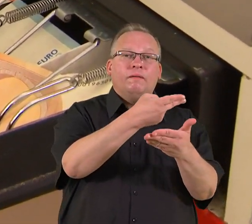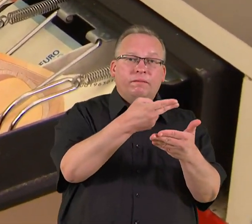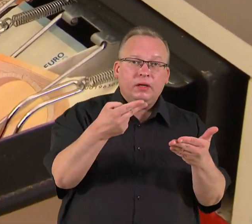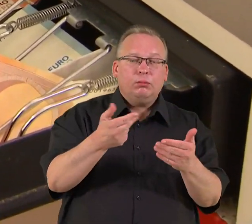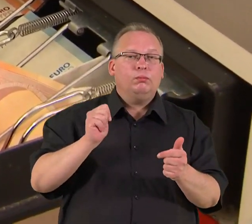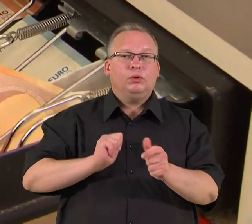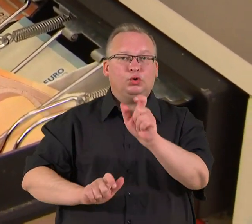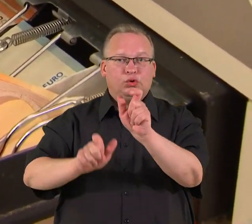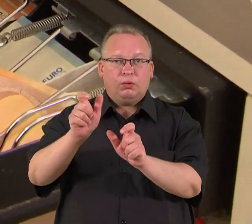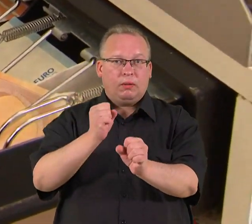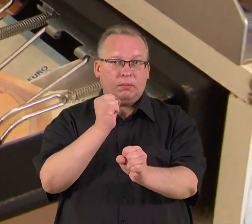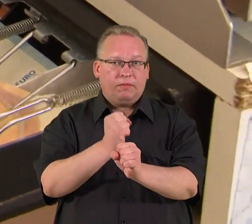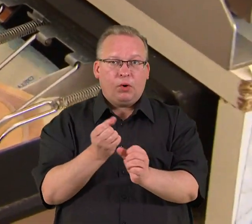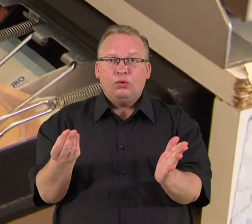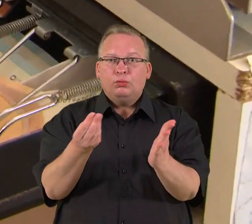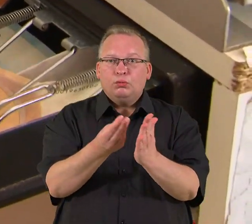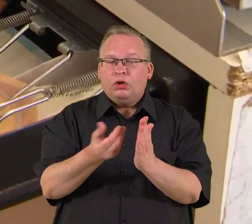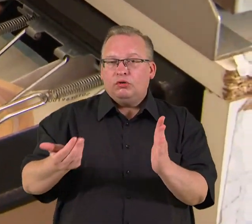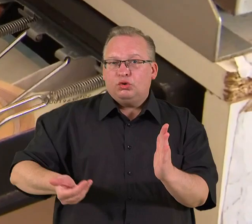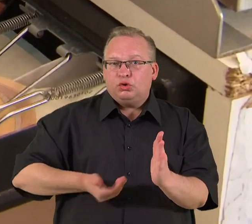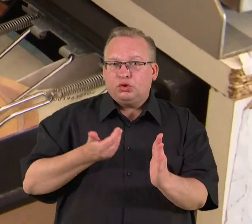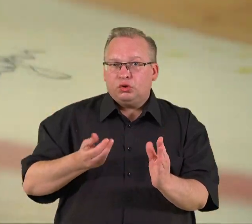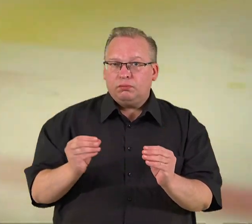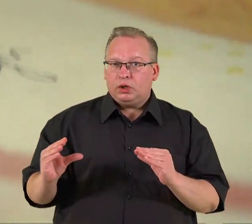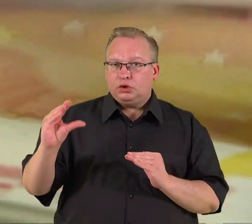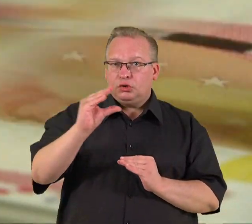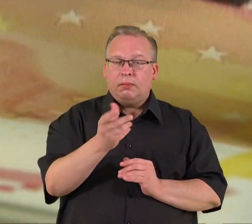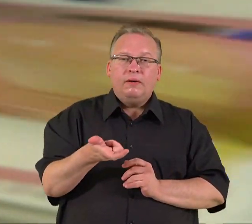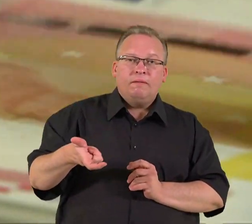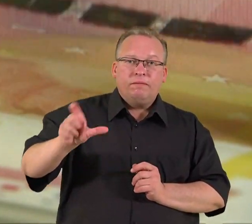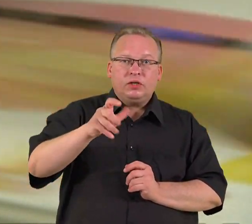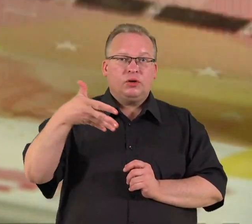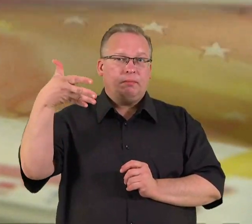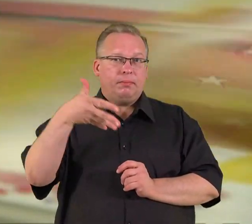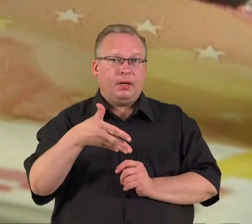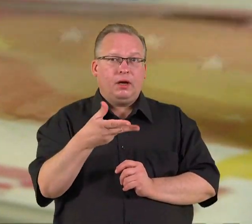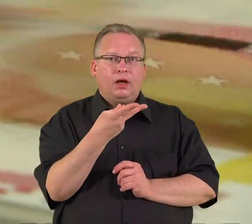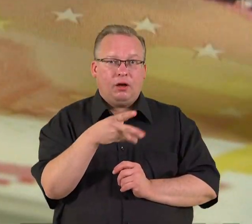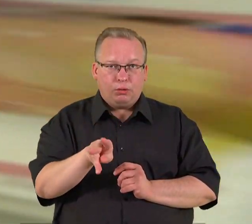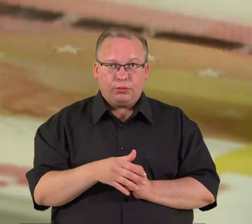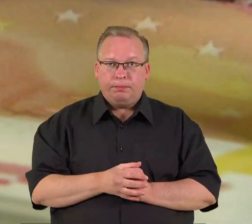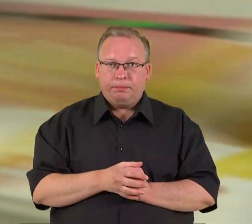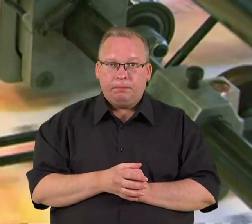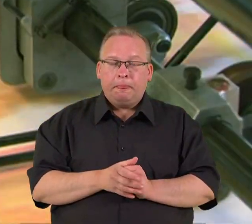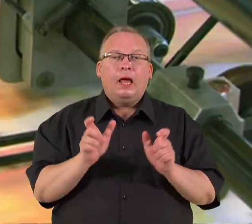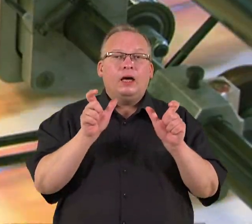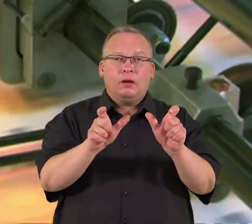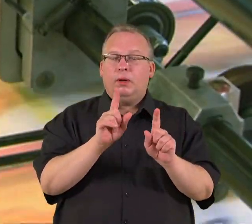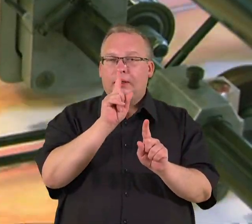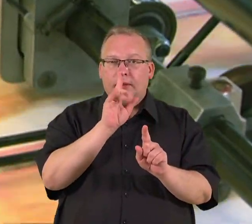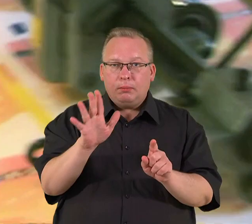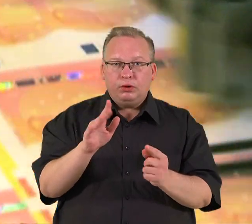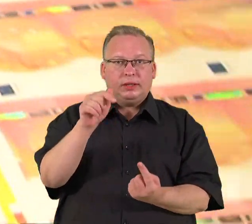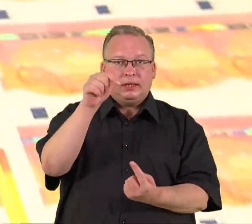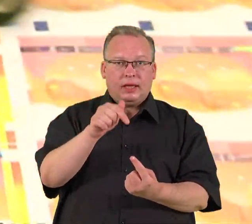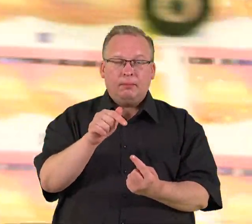gyventojams bus uždrausta atsiskaityti grinųjų pinigų sumomis viršienčiomis penkis tūkstančius eurų. Ribojimas nebus taikomas,